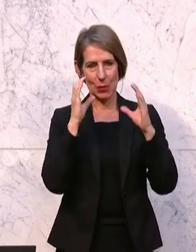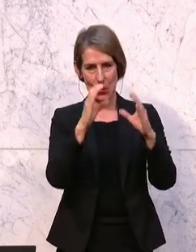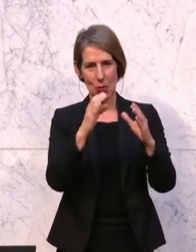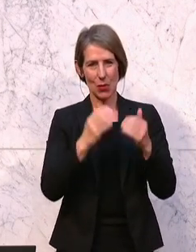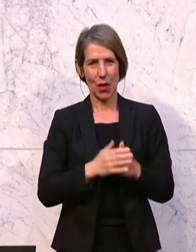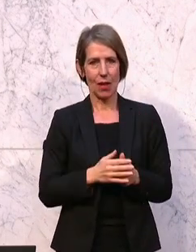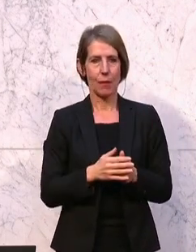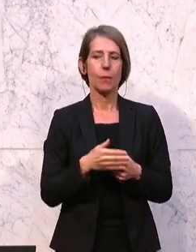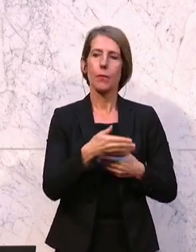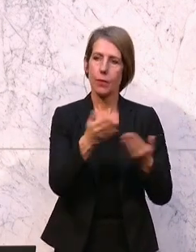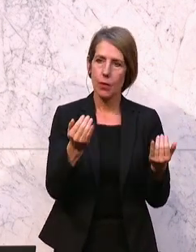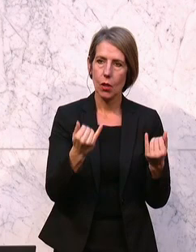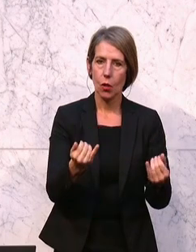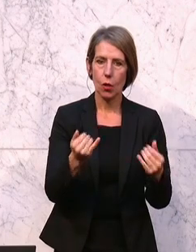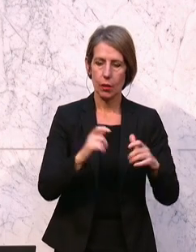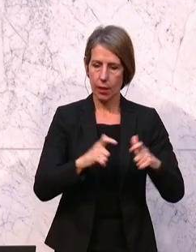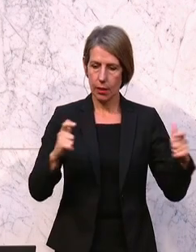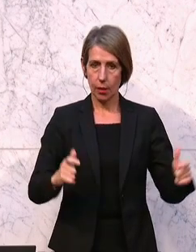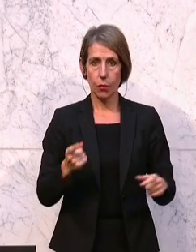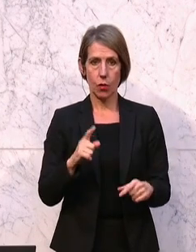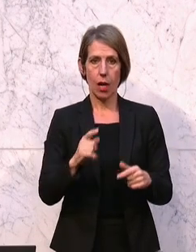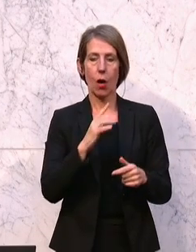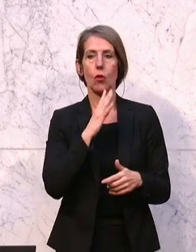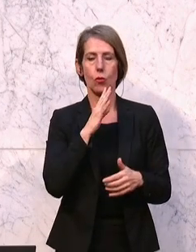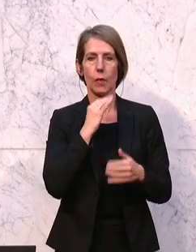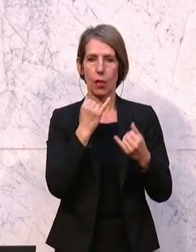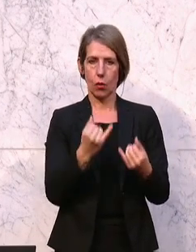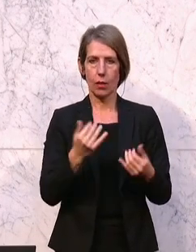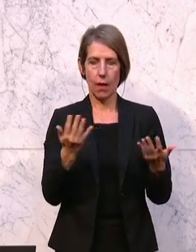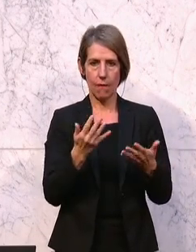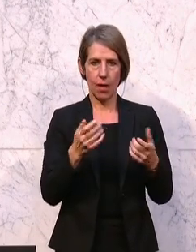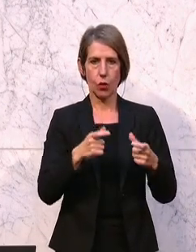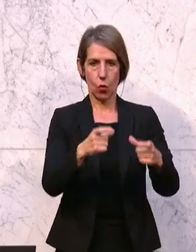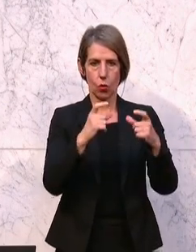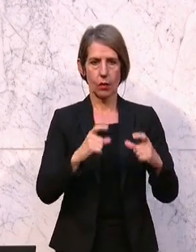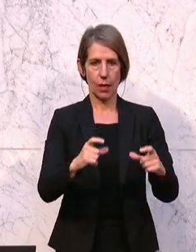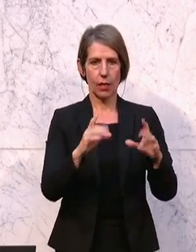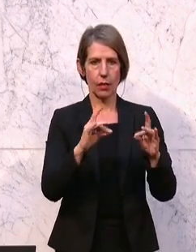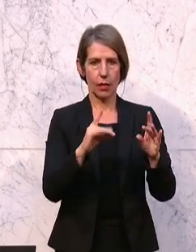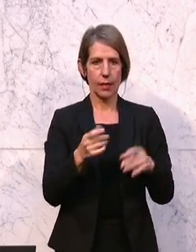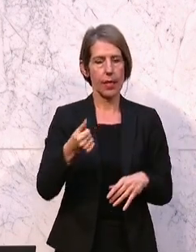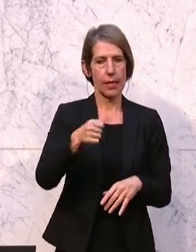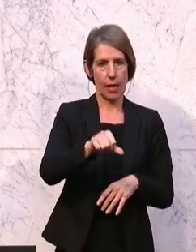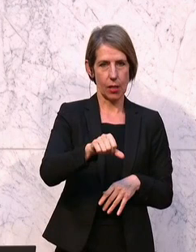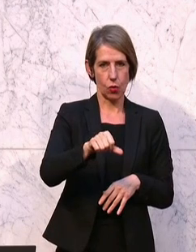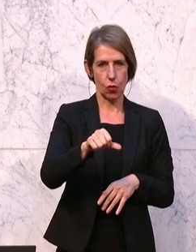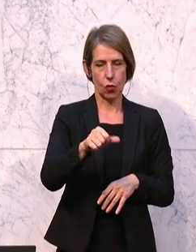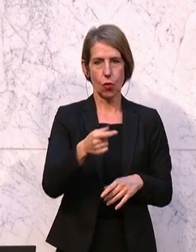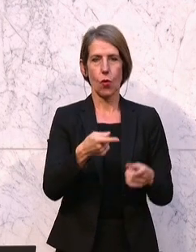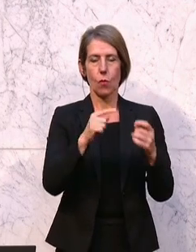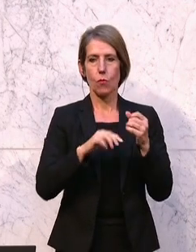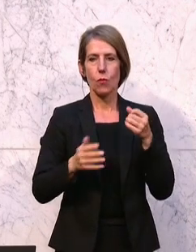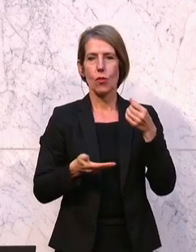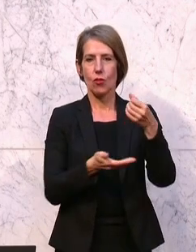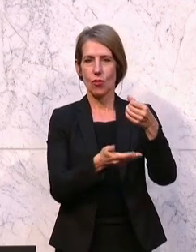Zuhörerinnen, auch heute hier an der Tribune, ich spreche heute zur Untergliederung 10, denn darin ist im Budget auch die